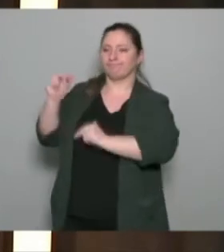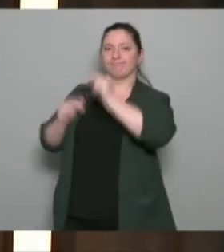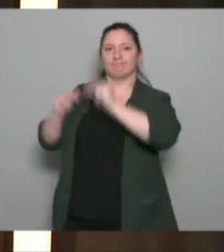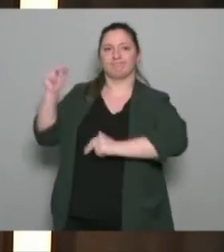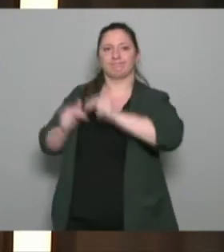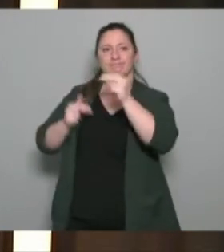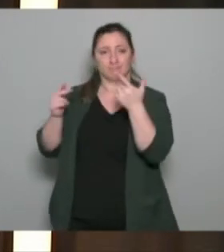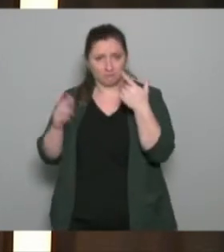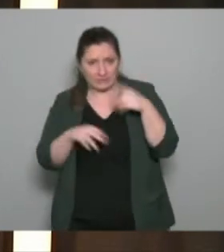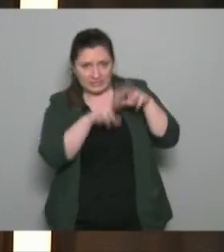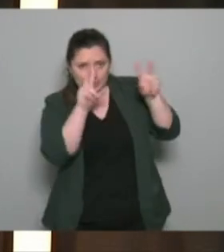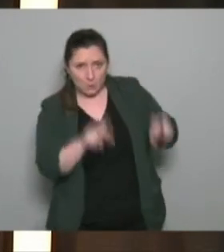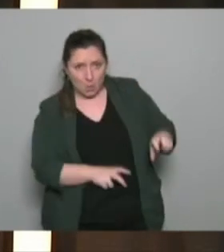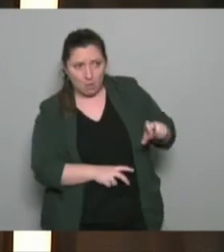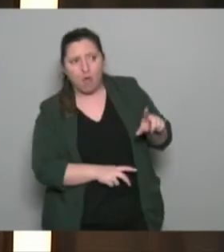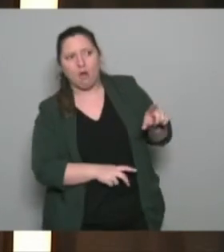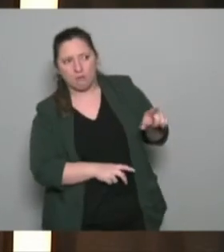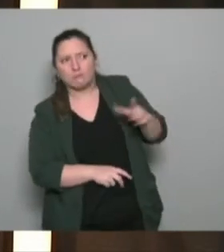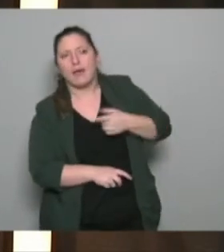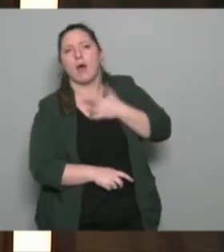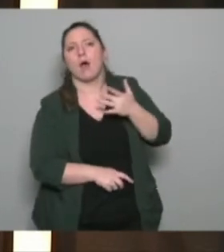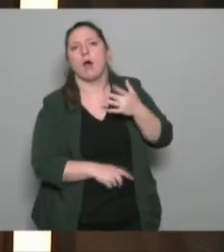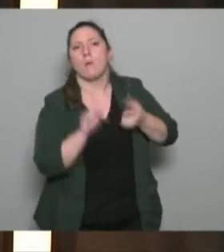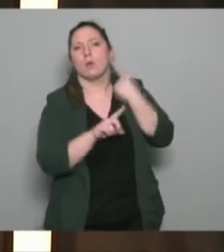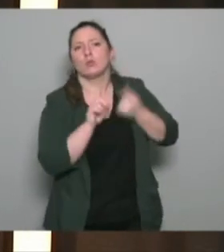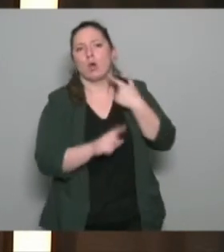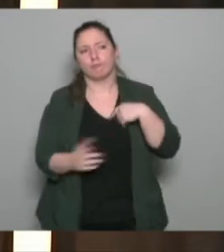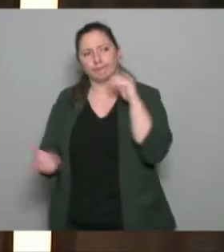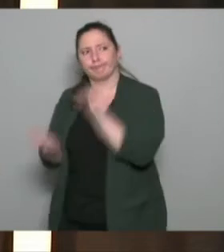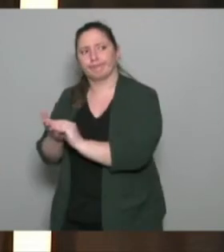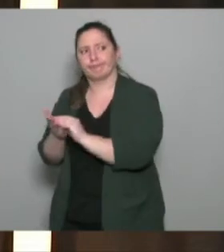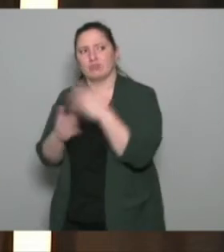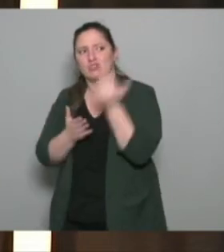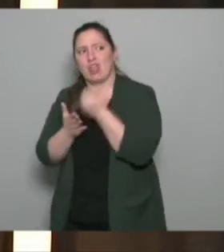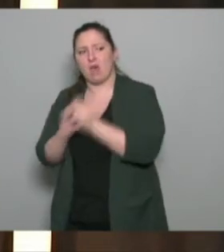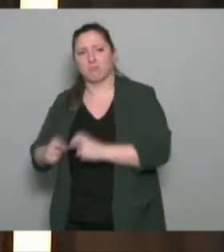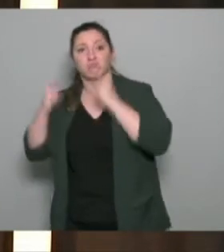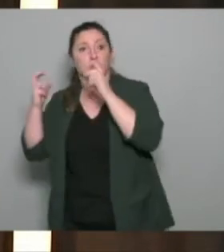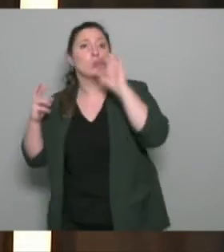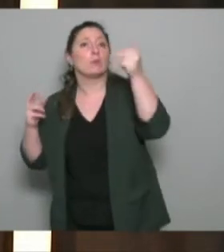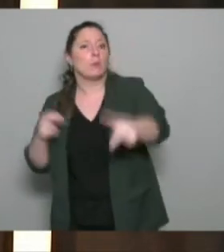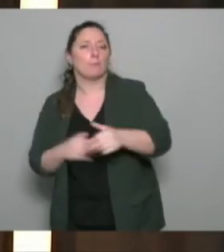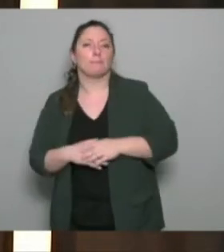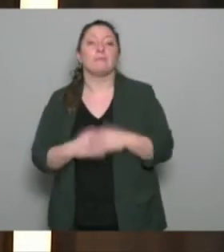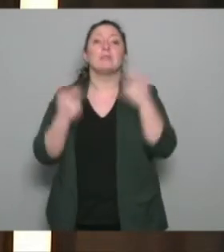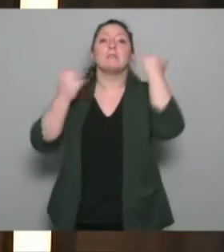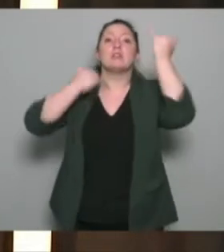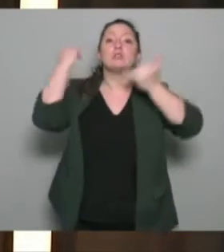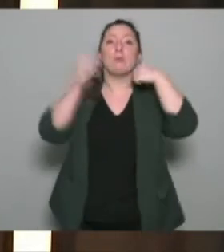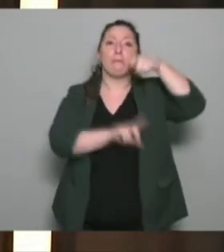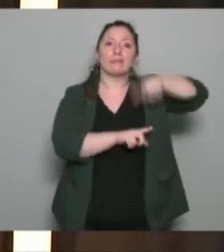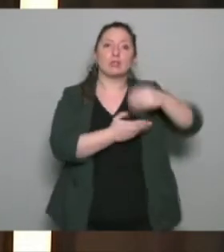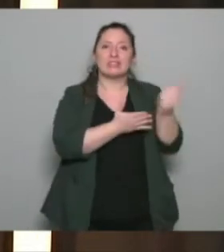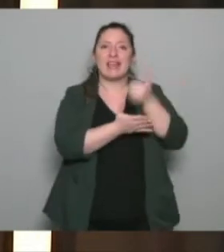complémentaire à celle-ci un salarié qui souhaite du coup élargir ses compétences se former